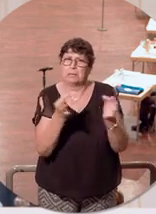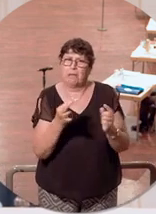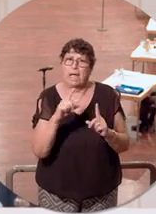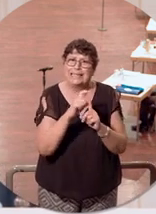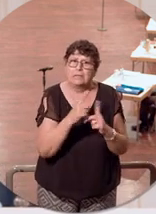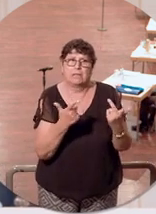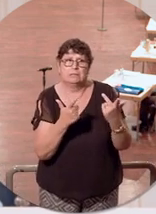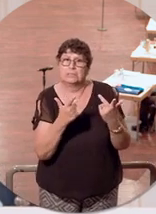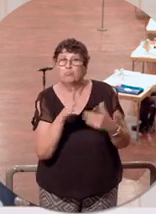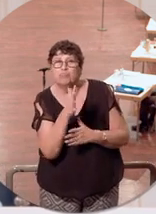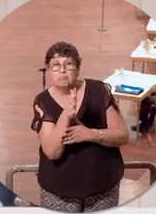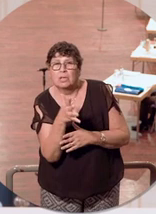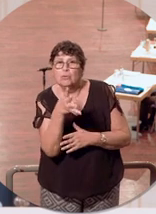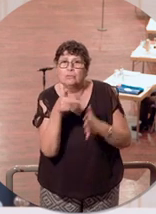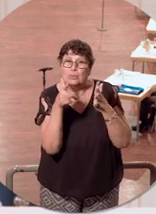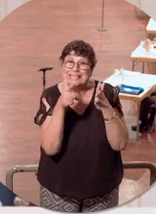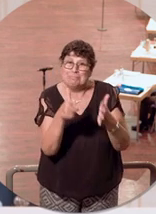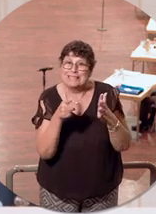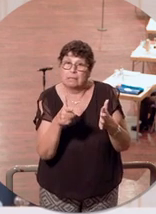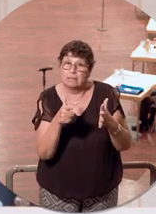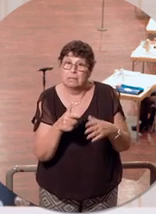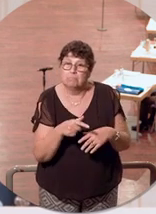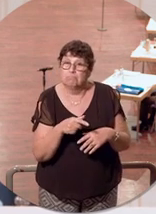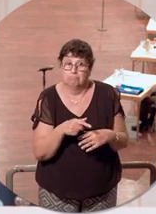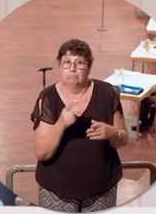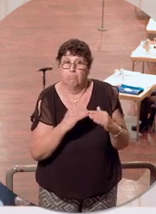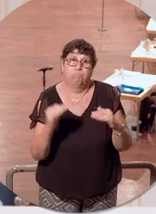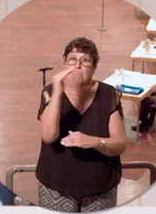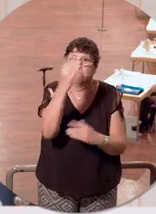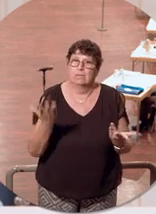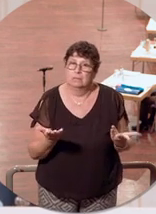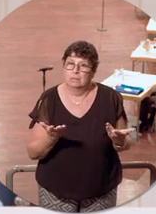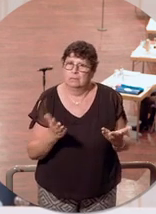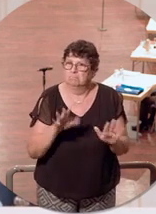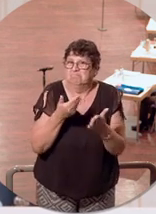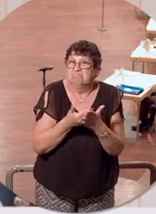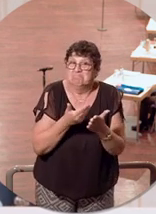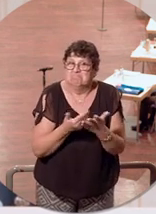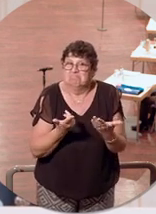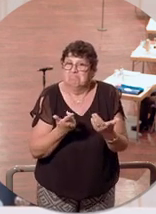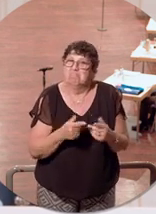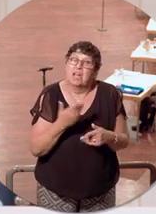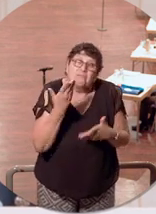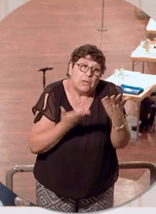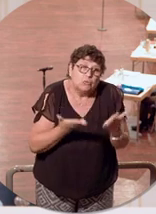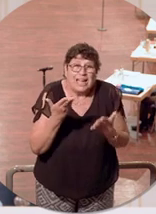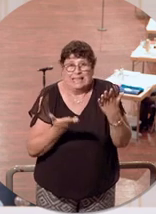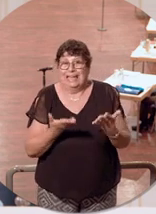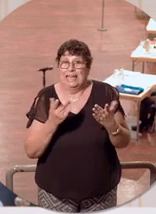-Inzidenz auf einen Wert von um die 75 verdreifacht nochmal. Und die Ursache dafür liegt in der offenbar